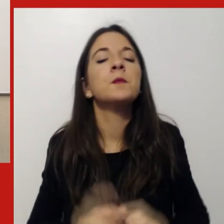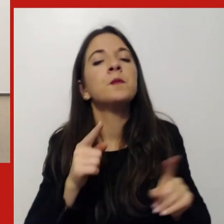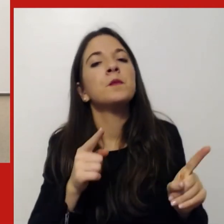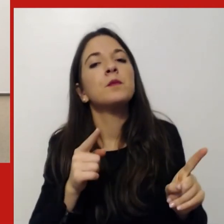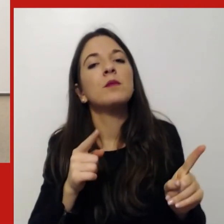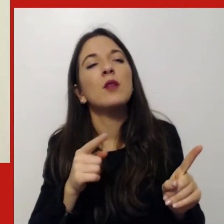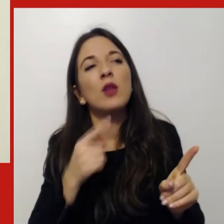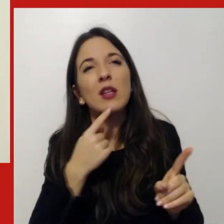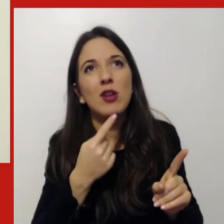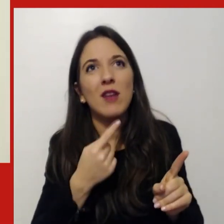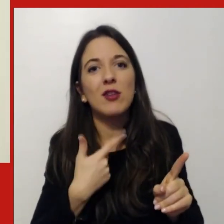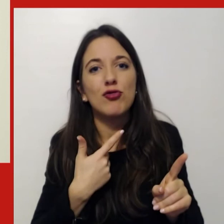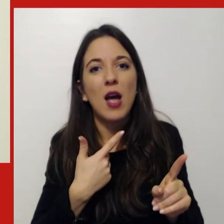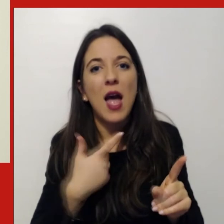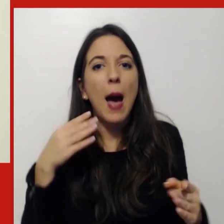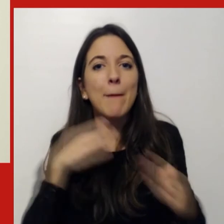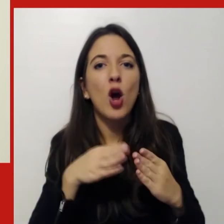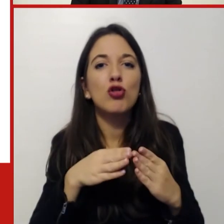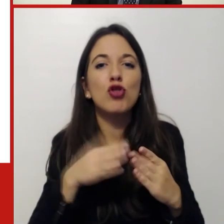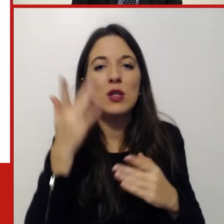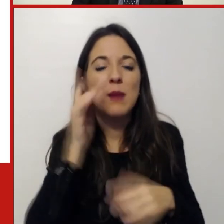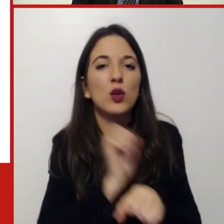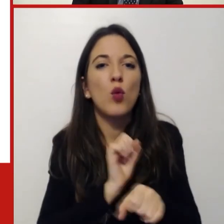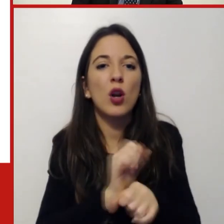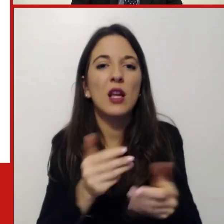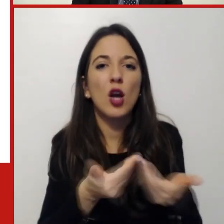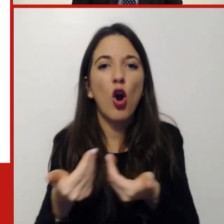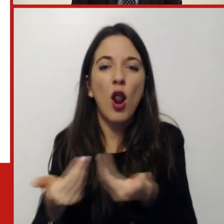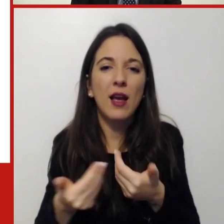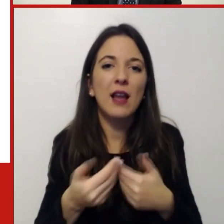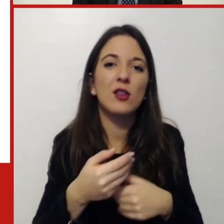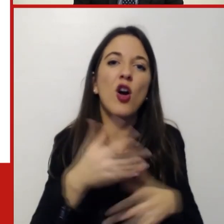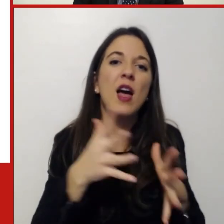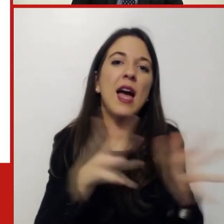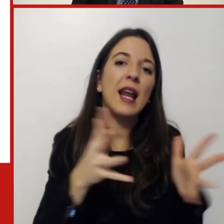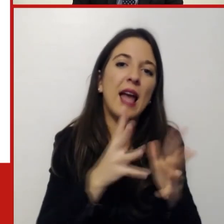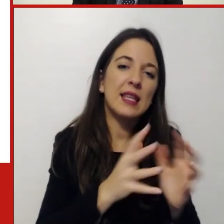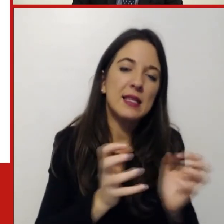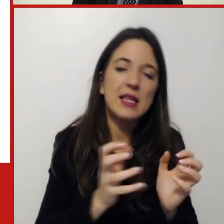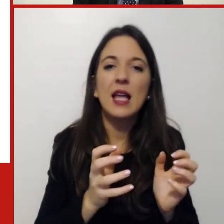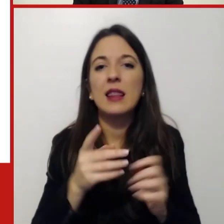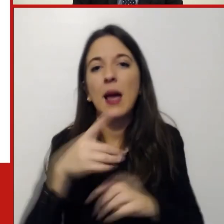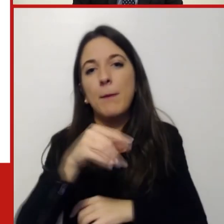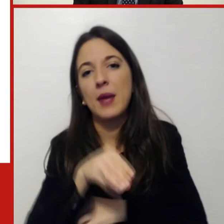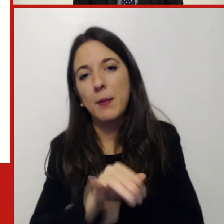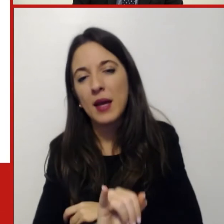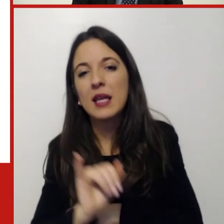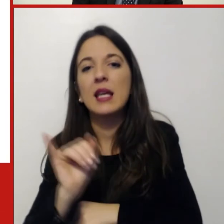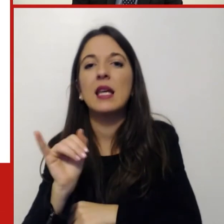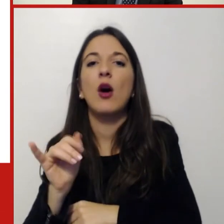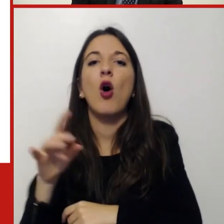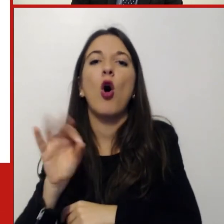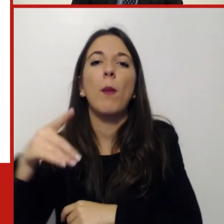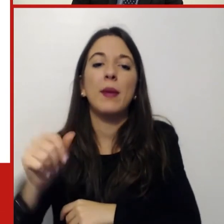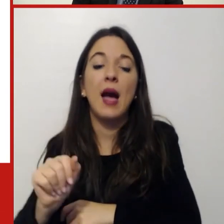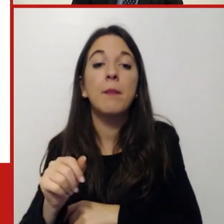grandi imprese PA e PMI questa domanda è potrebbe l'incertezza della PMI allo smart working futuro essere un limite di crescita del sistema